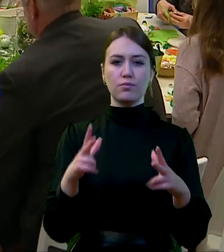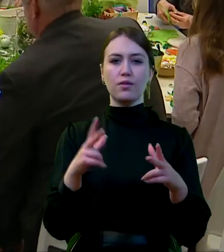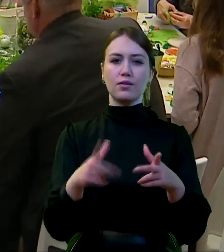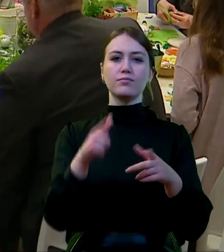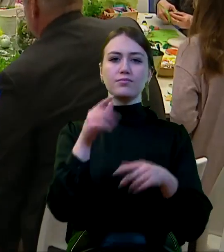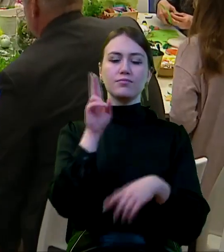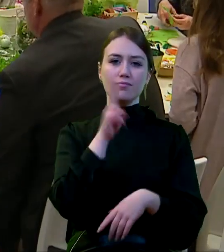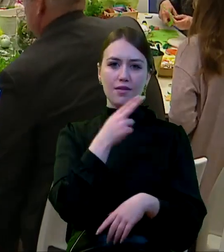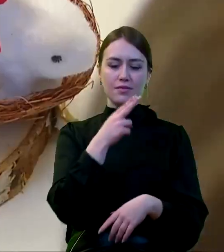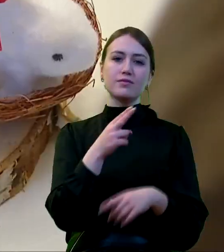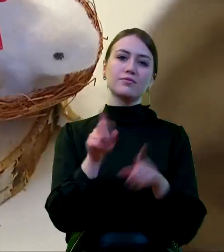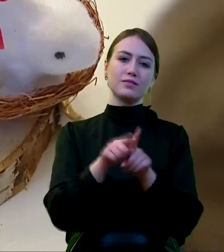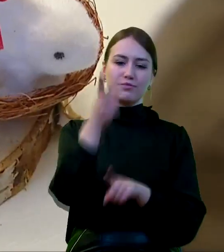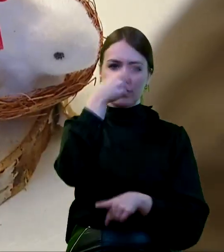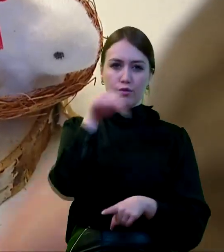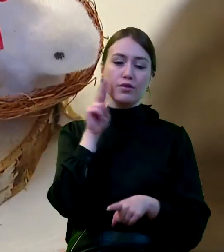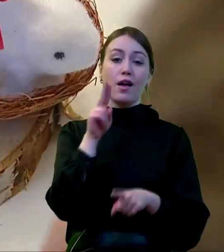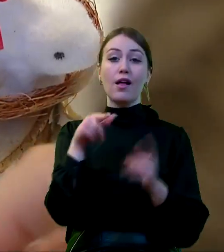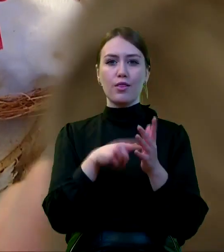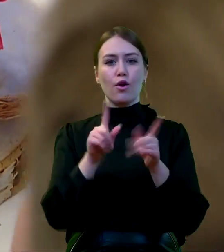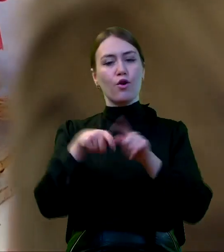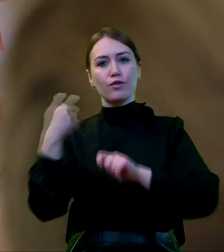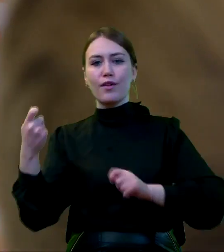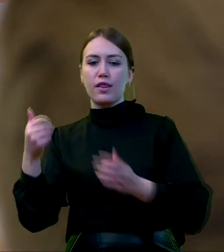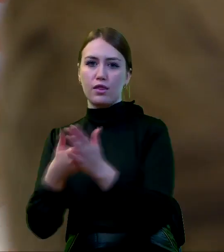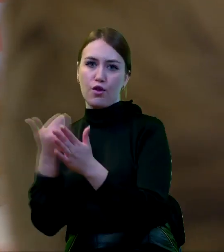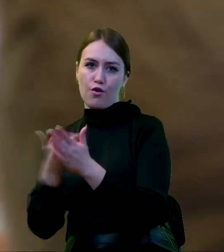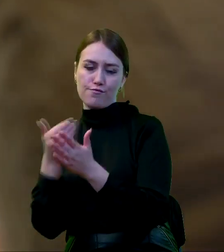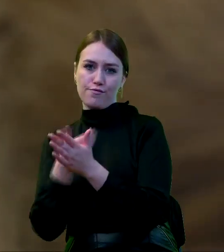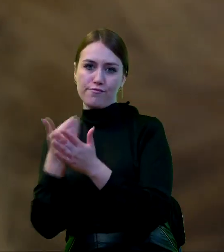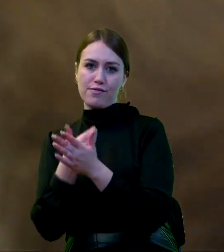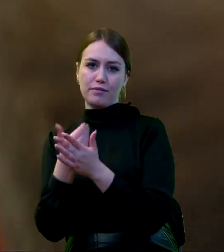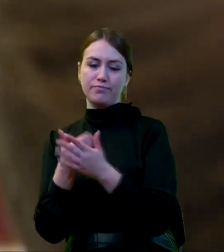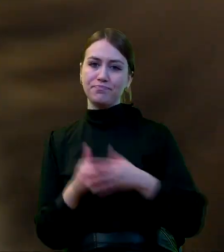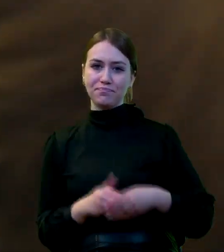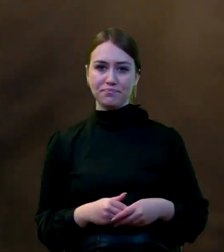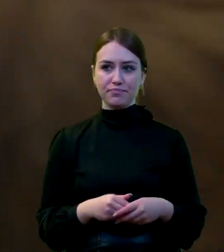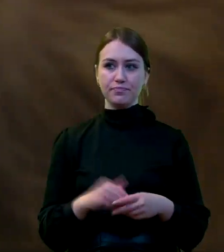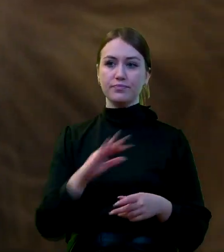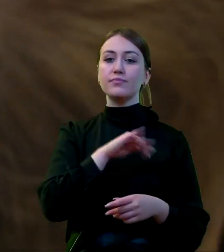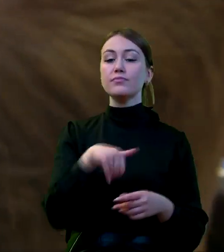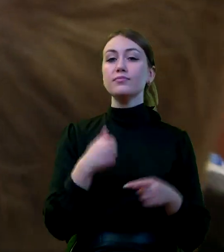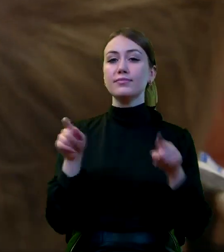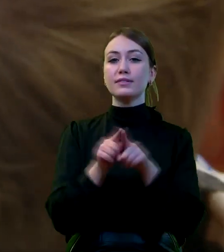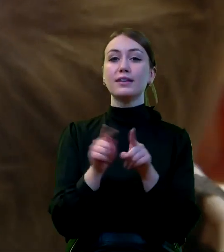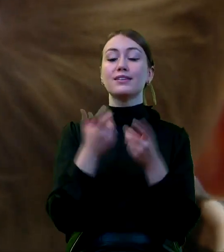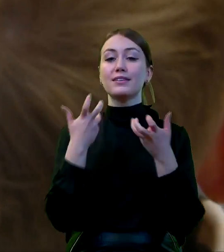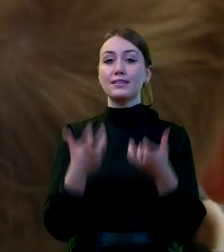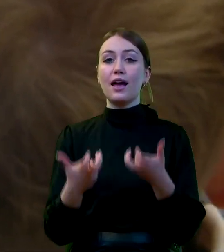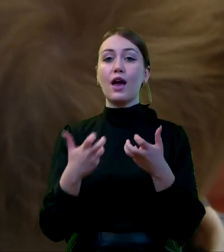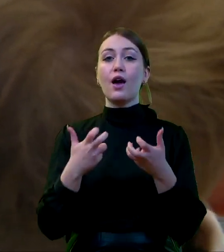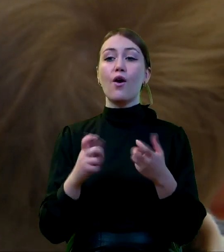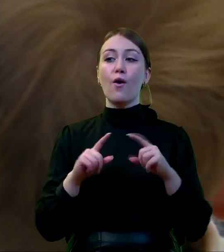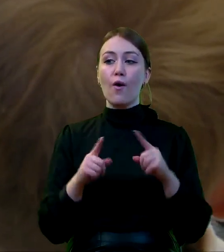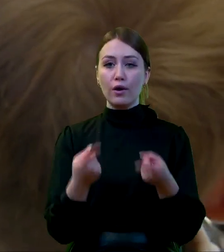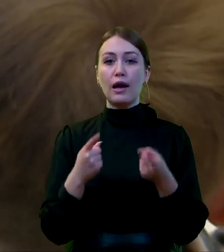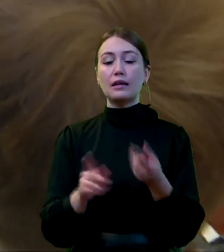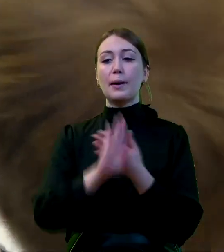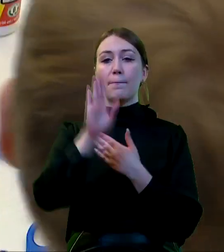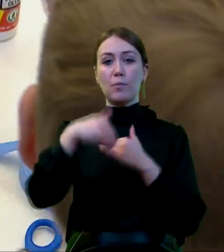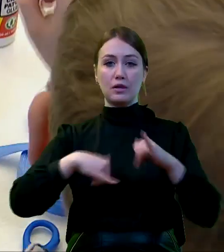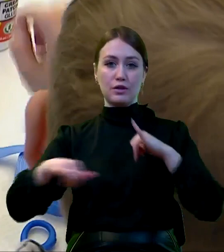i rodzicielski. To są absolutnie nowe rozwiązania. Chcemy też, żeby organizacje pozarządowe, fundacje,